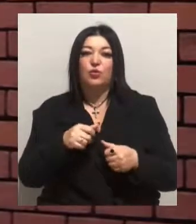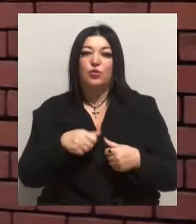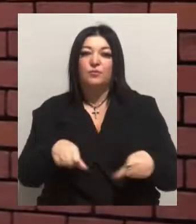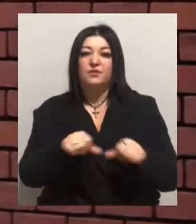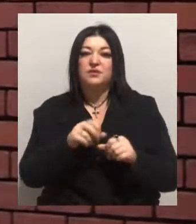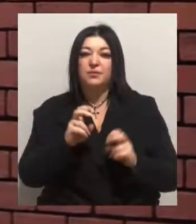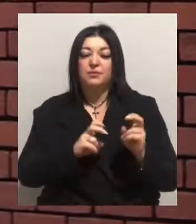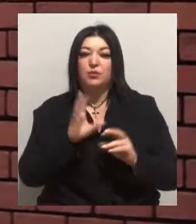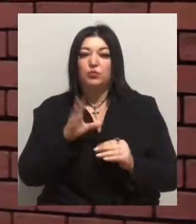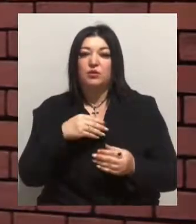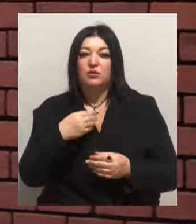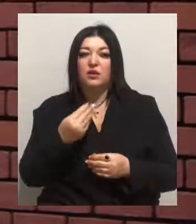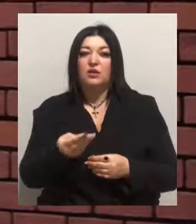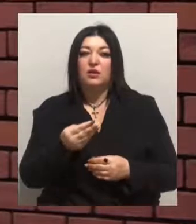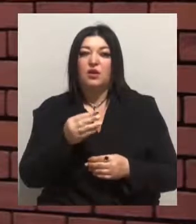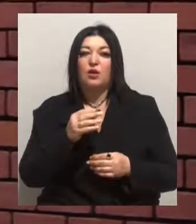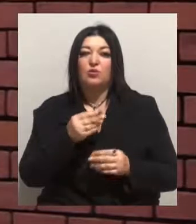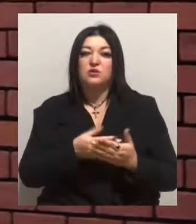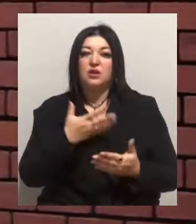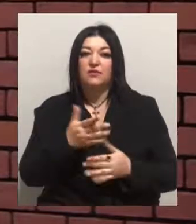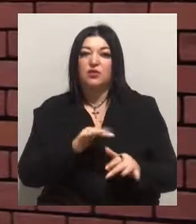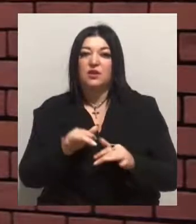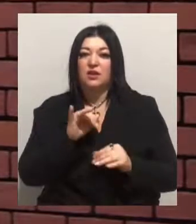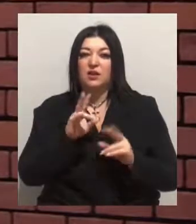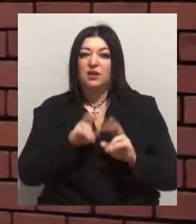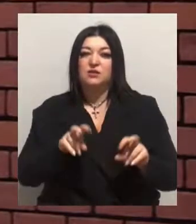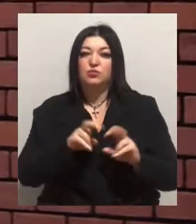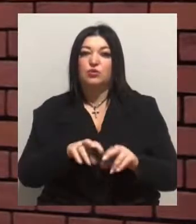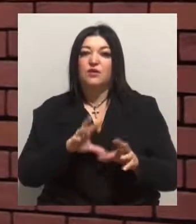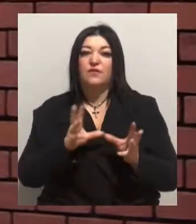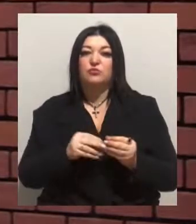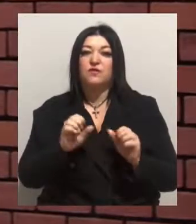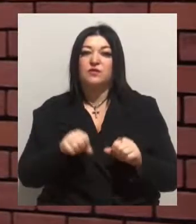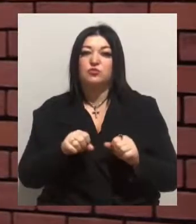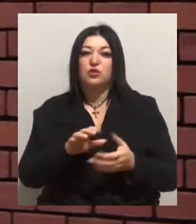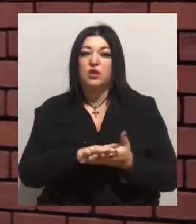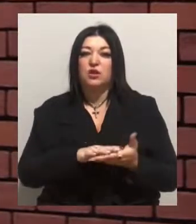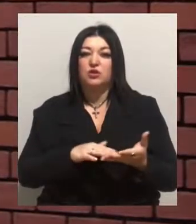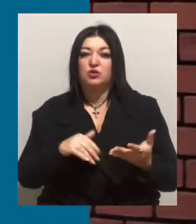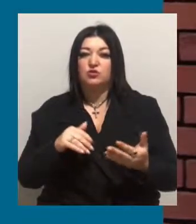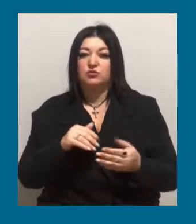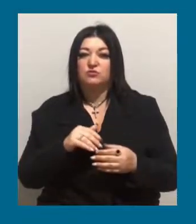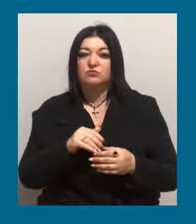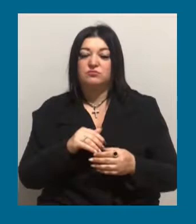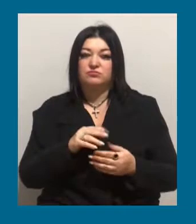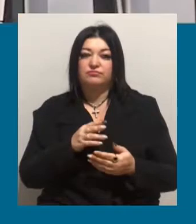дана оцінка його дійсною і розглядається можливість дальнішого займанням довгості водителя.